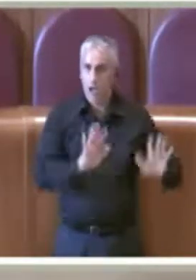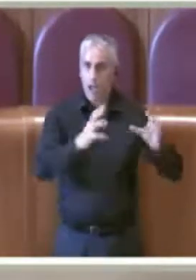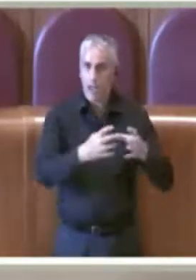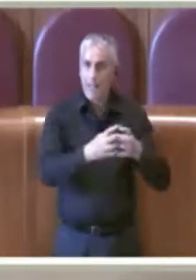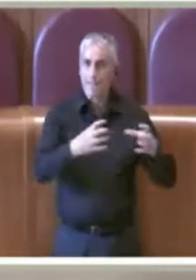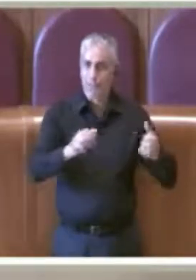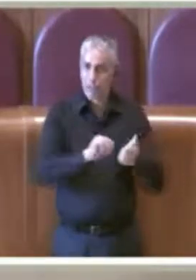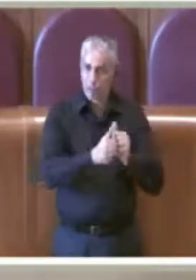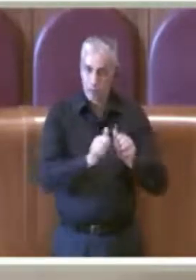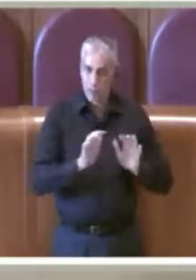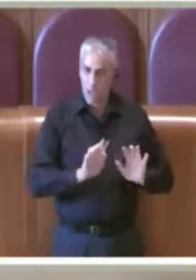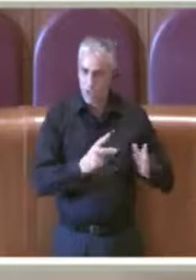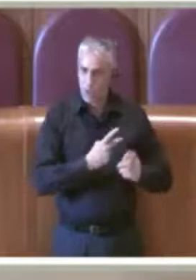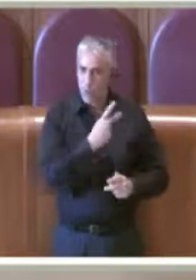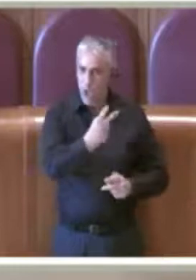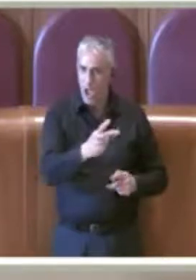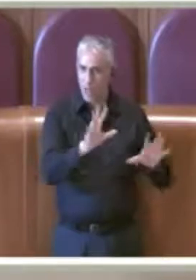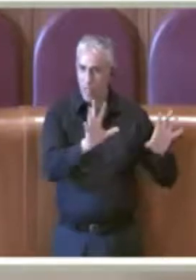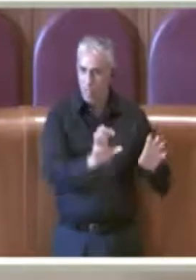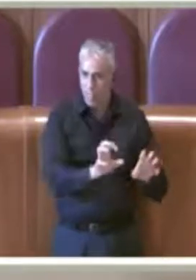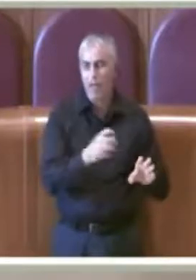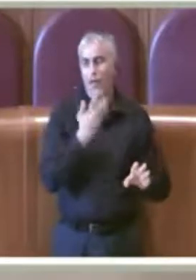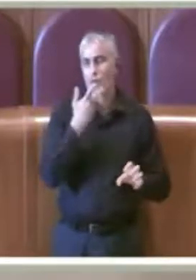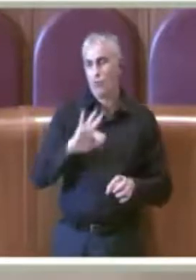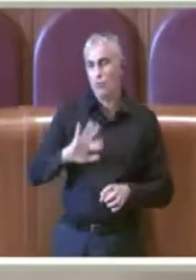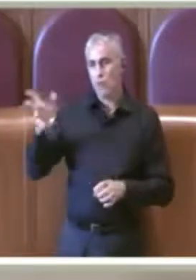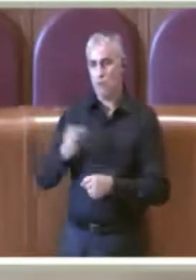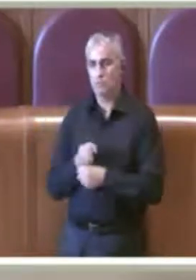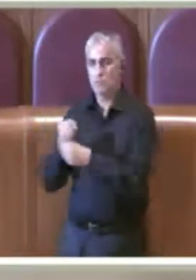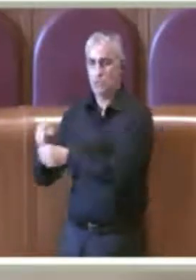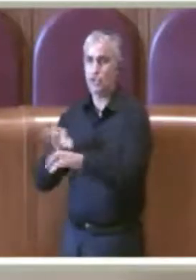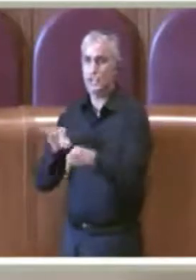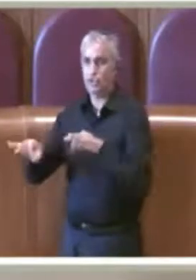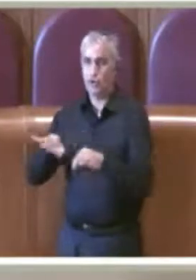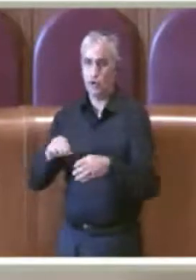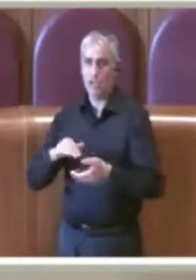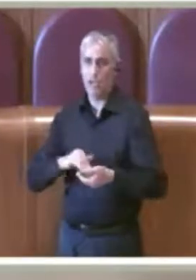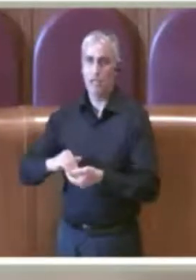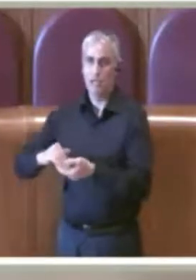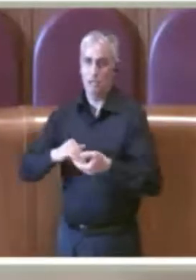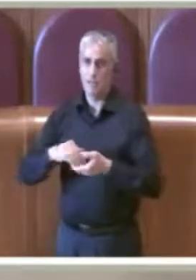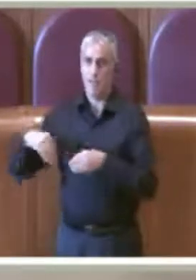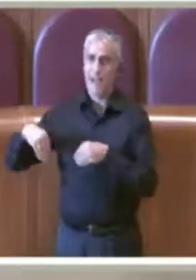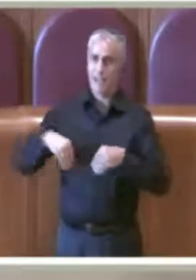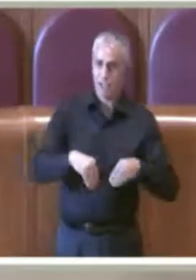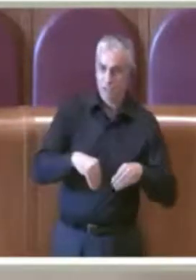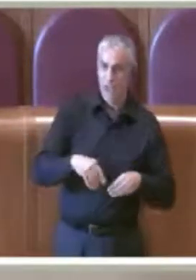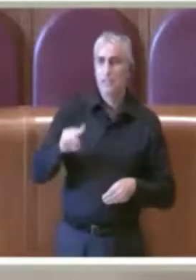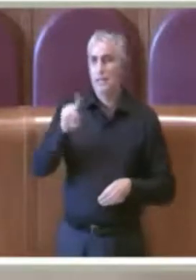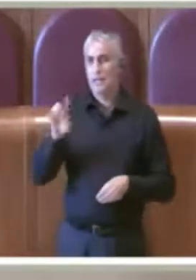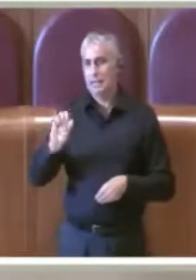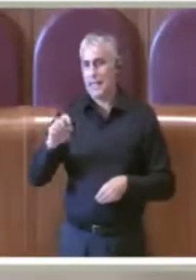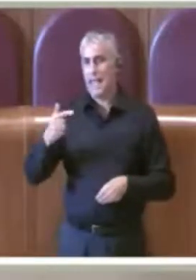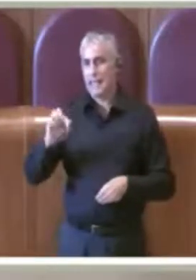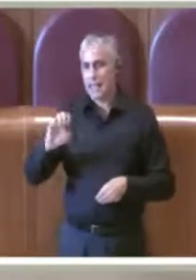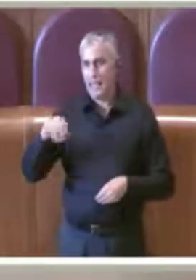'impianto si possa utilizzare la società partecipata al 100% da Roma Capitale e Zetema. Grazie.